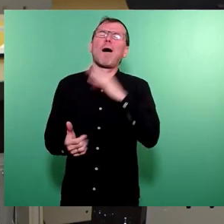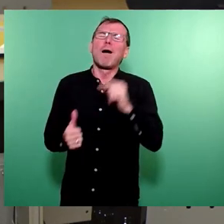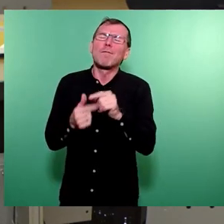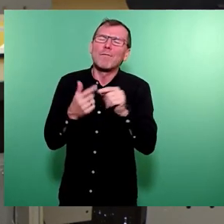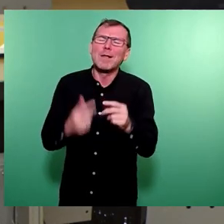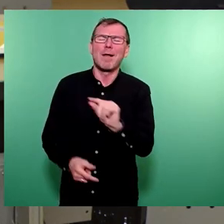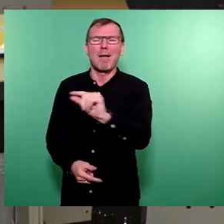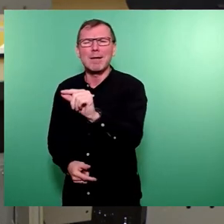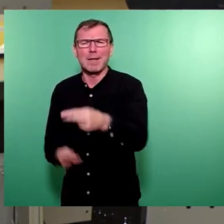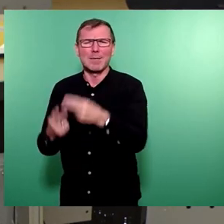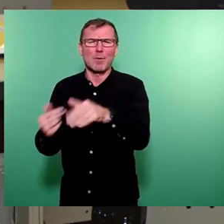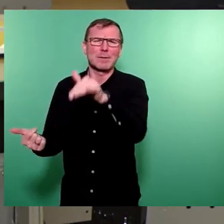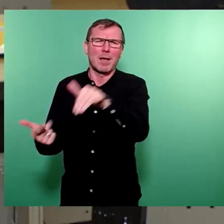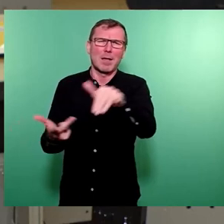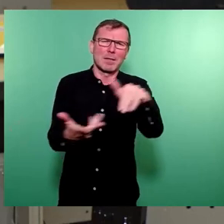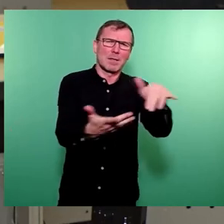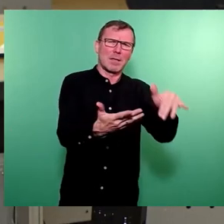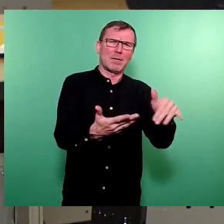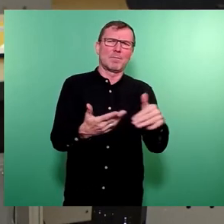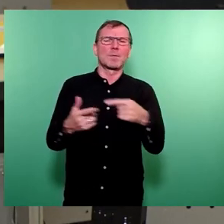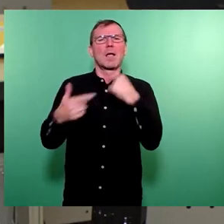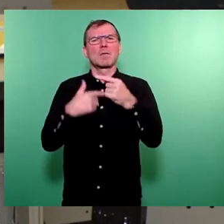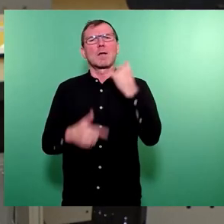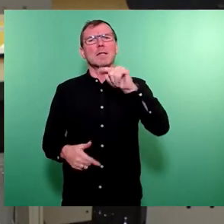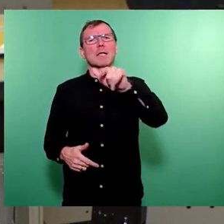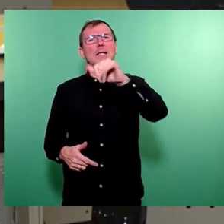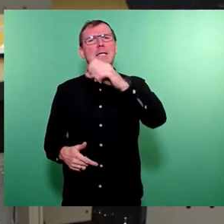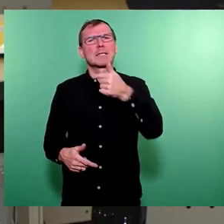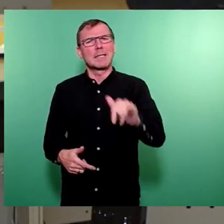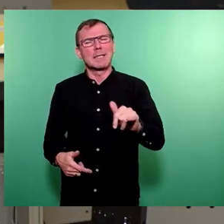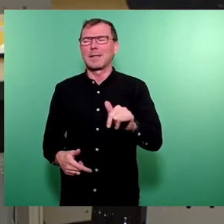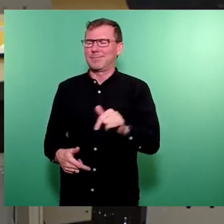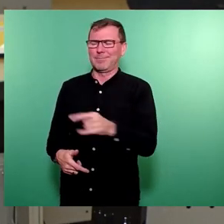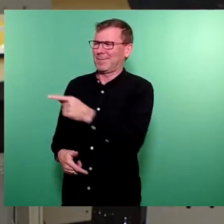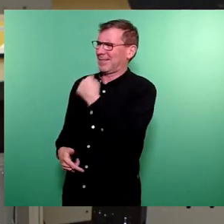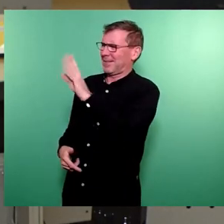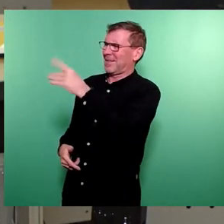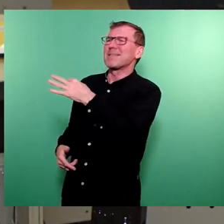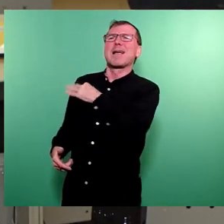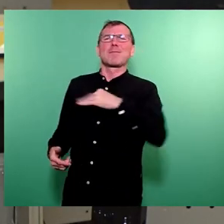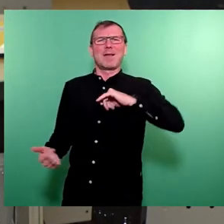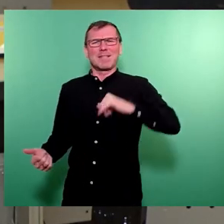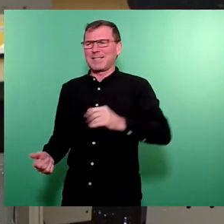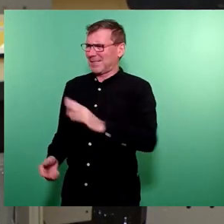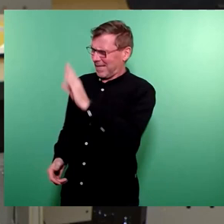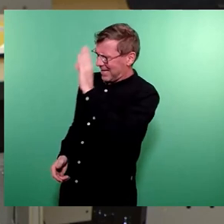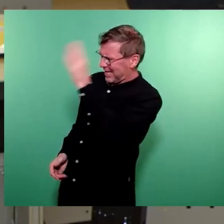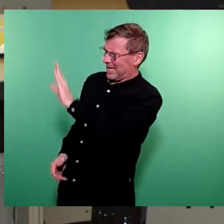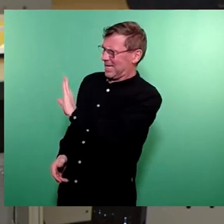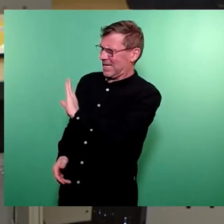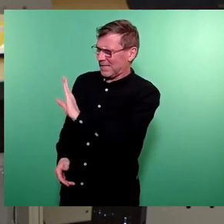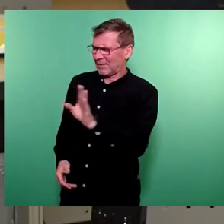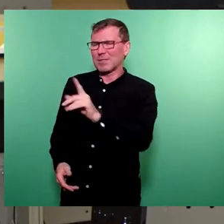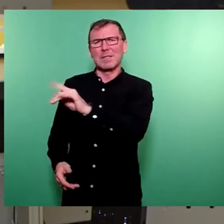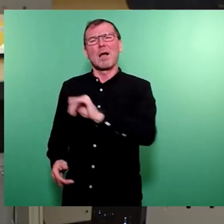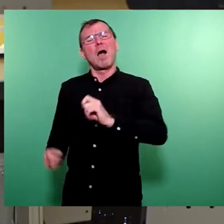Projekte drin und im Gegensatz zu den Aussagen von Herrn Lichti sind das eben nicht irgendwelche Privatinteressen, sondern da steht auch der